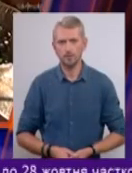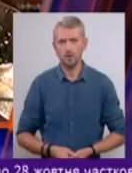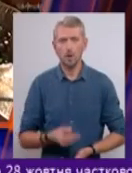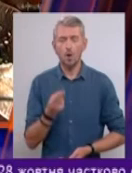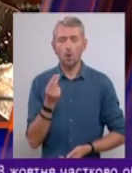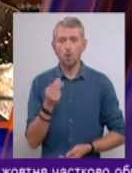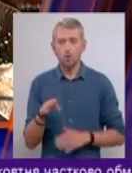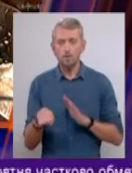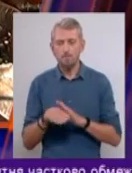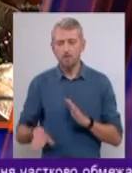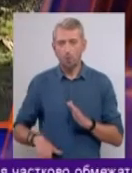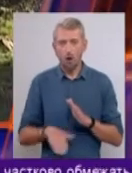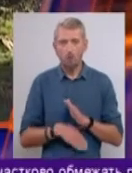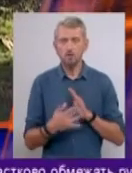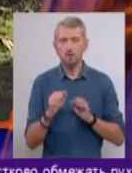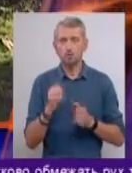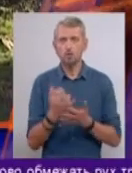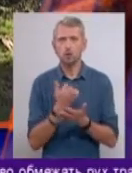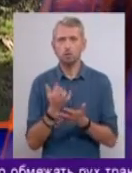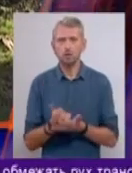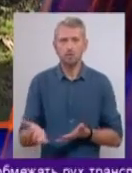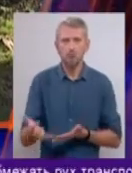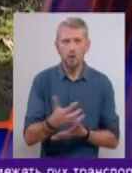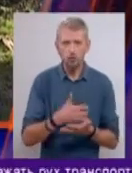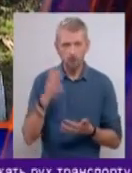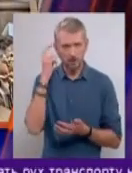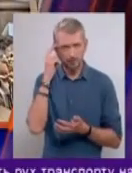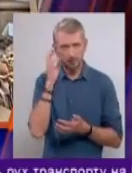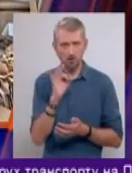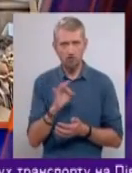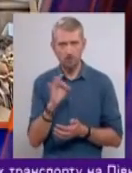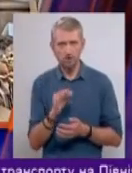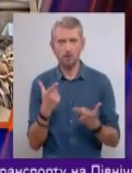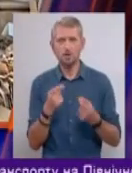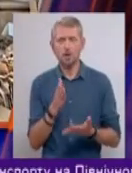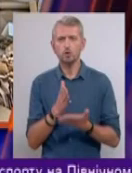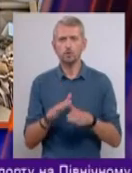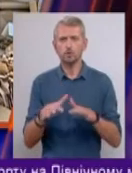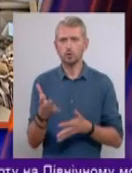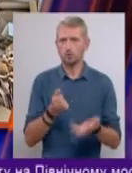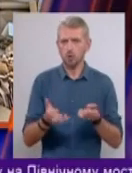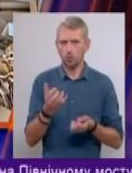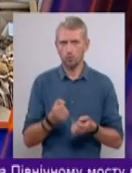Гроші під ногами. Скільки можна заробити, збираючи київські каштани? І де розташовані пункти прийому?